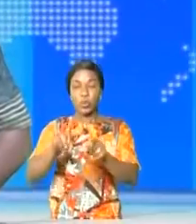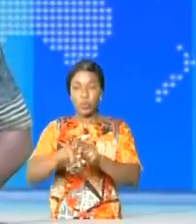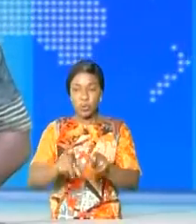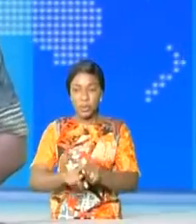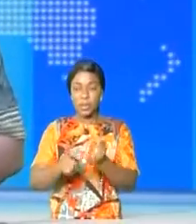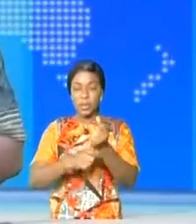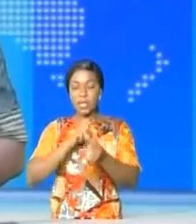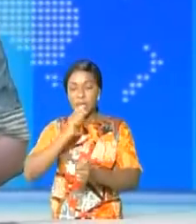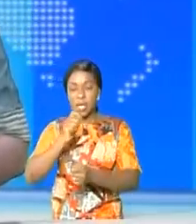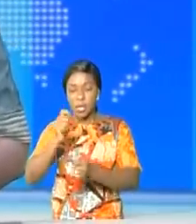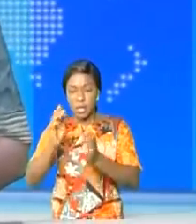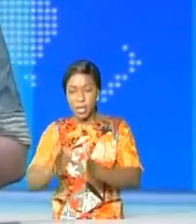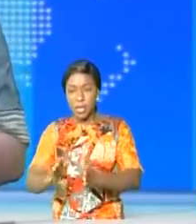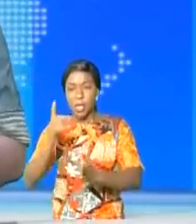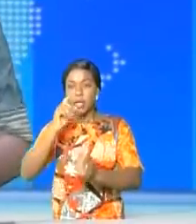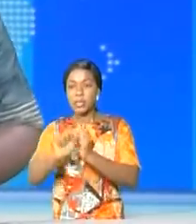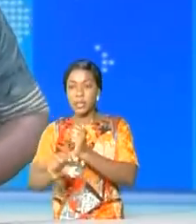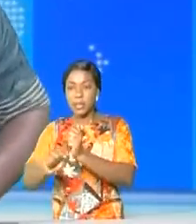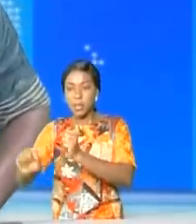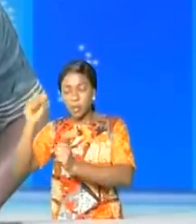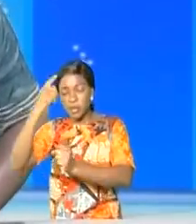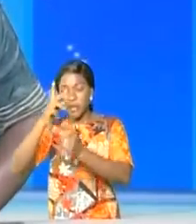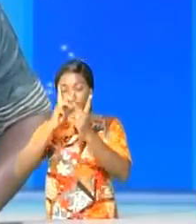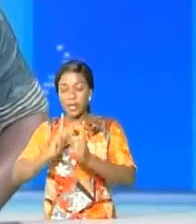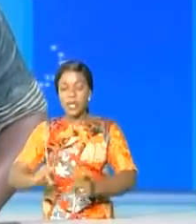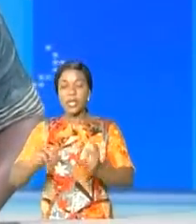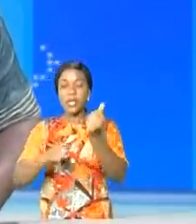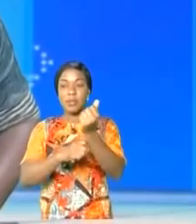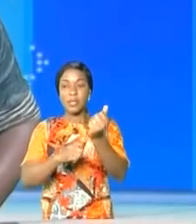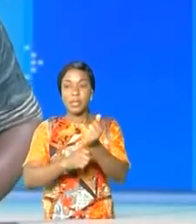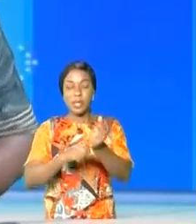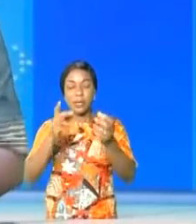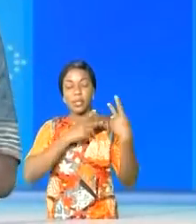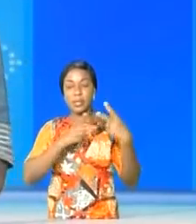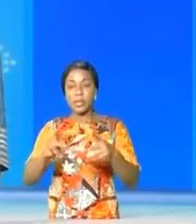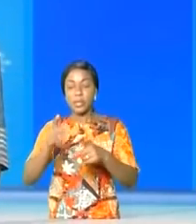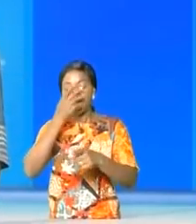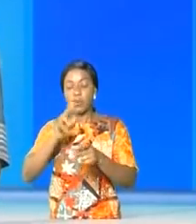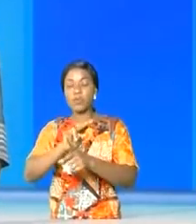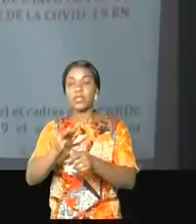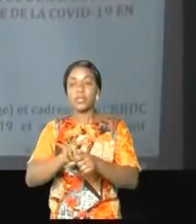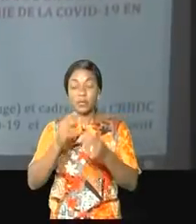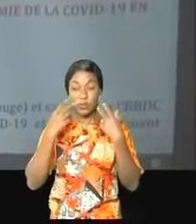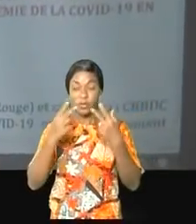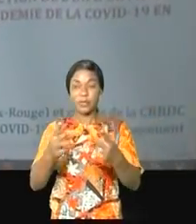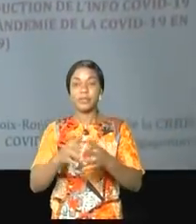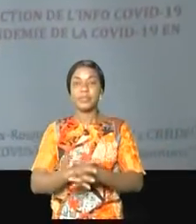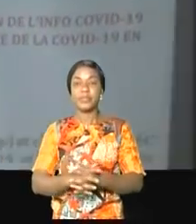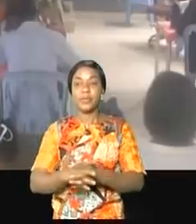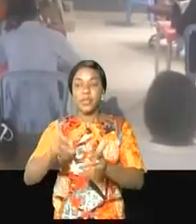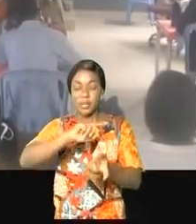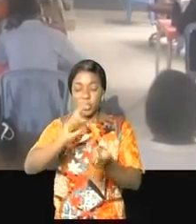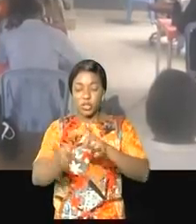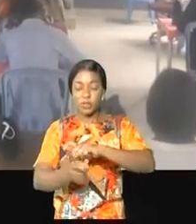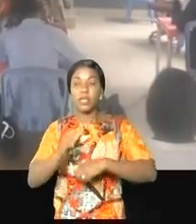sur la communication et les valeurs humanitaires en temps des crises. Louisette Sakaramalassa. La santé et le changement de